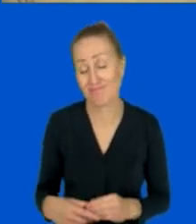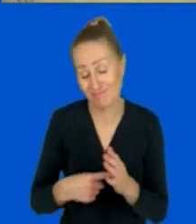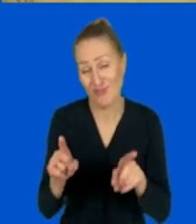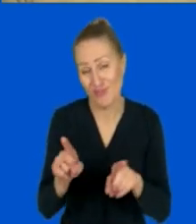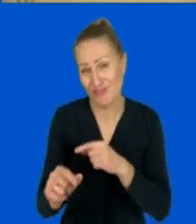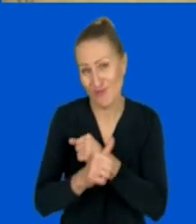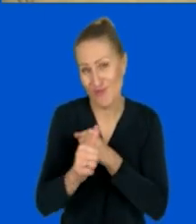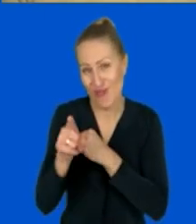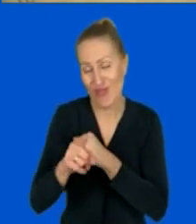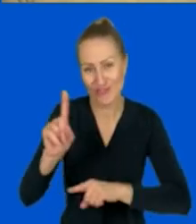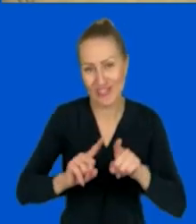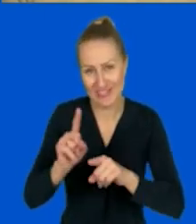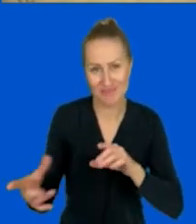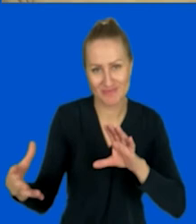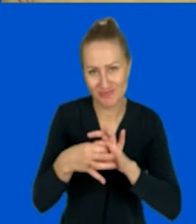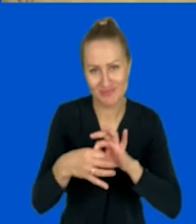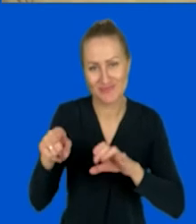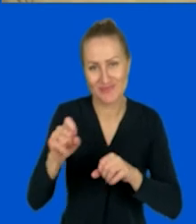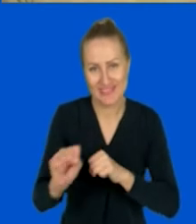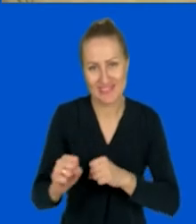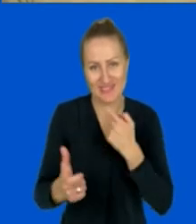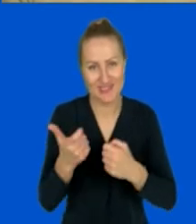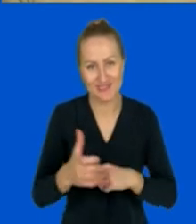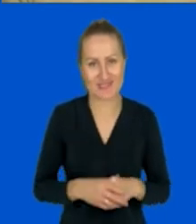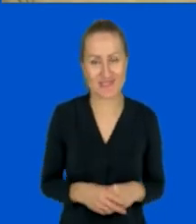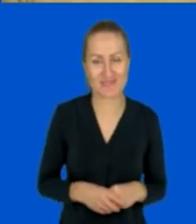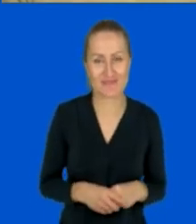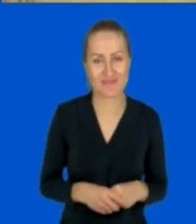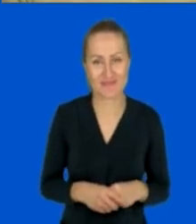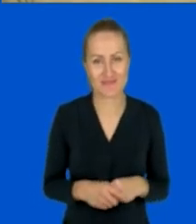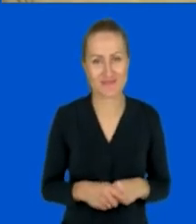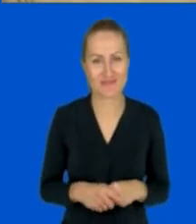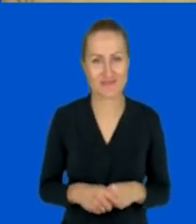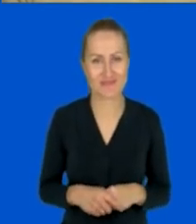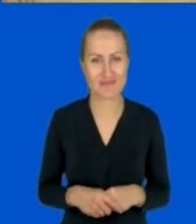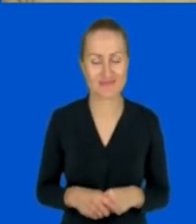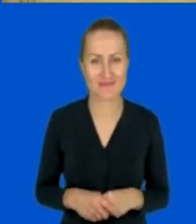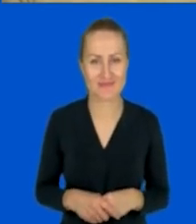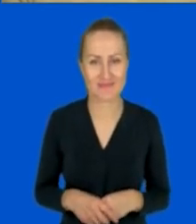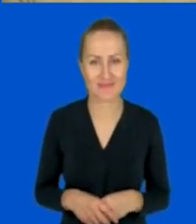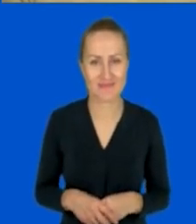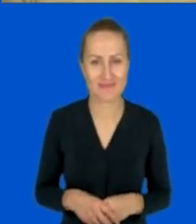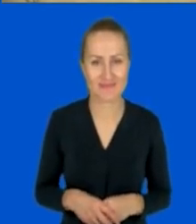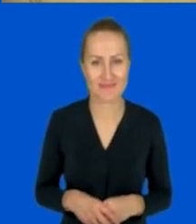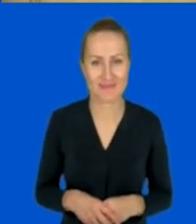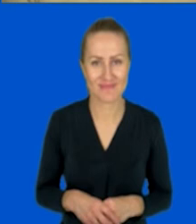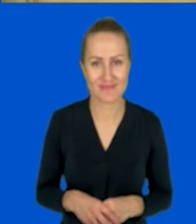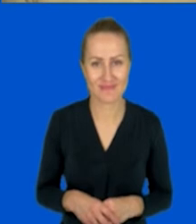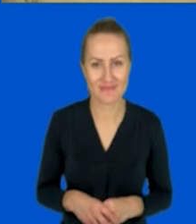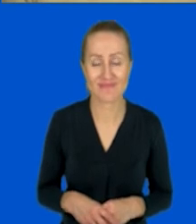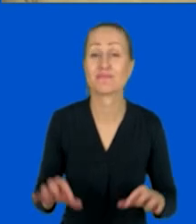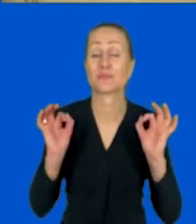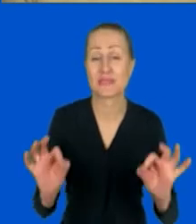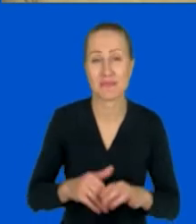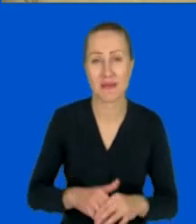czasem pojawia się w moim własnym doświadczeniu. No dobra. No to dobra.